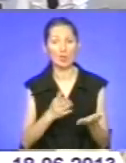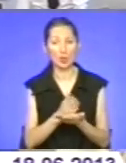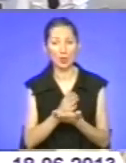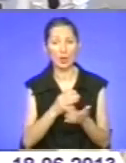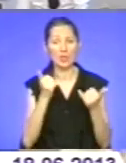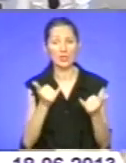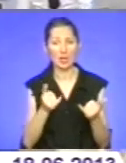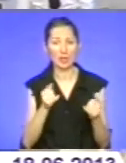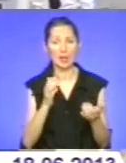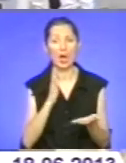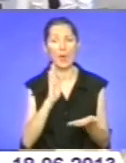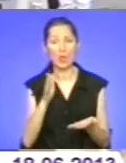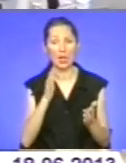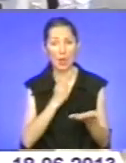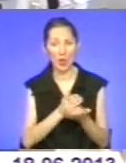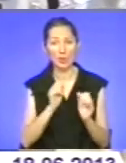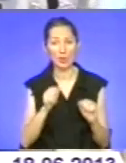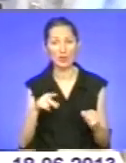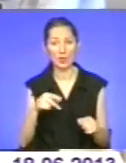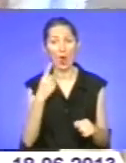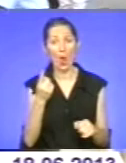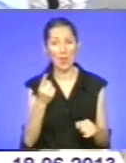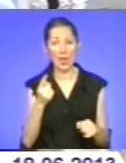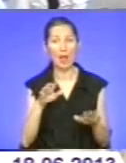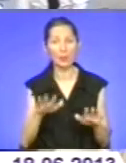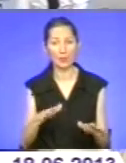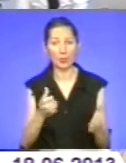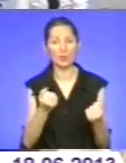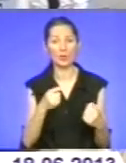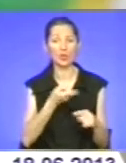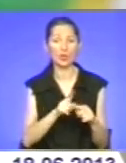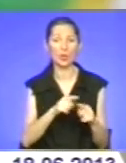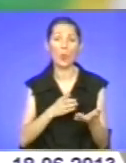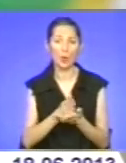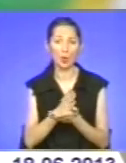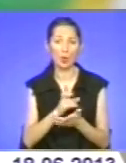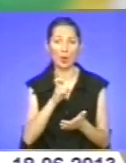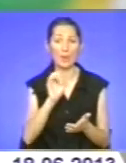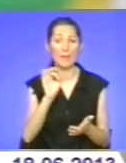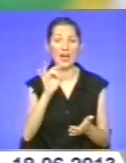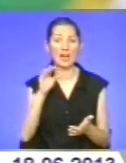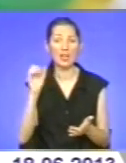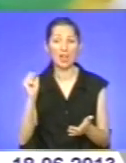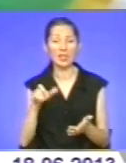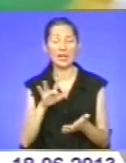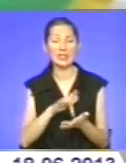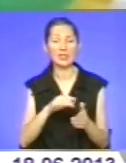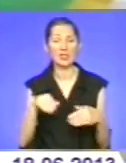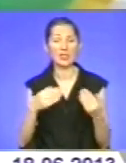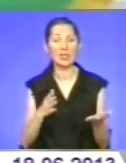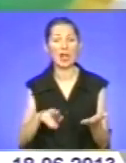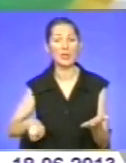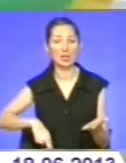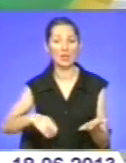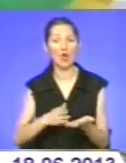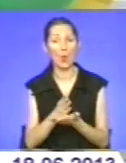можливість прийти в одне проміщення і отримати ту послуг. Бережанський Центр надання адміністративних послуг –